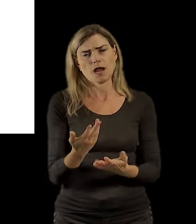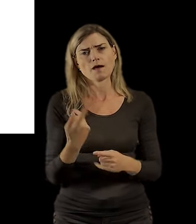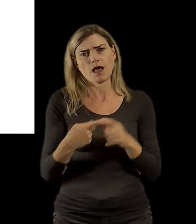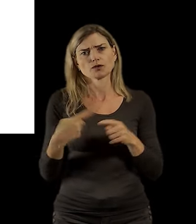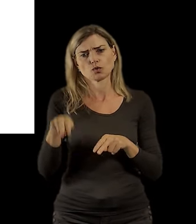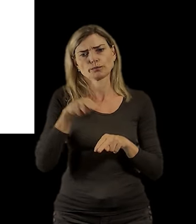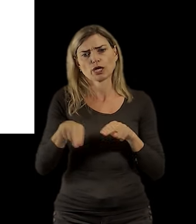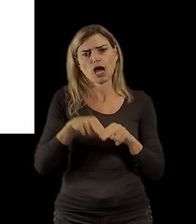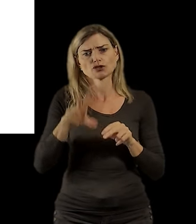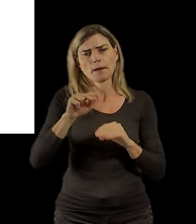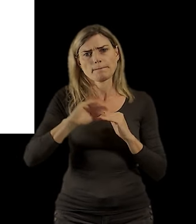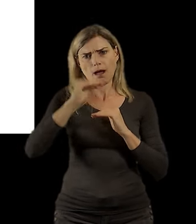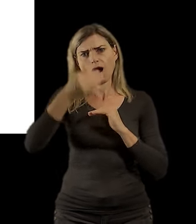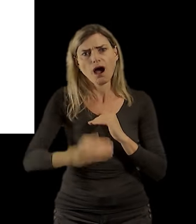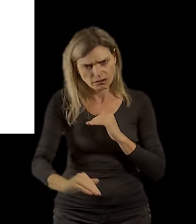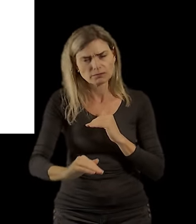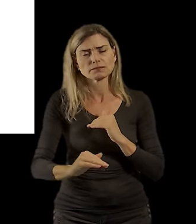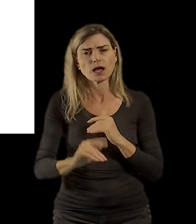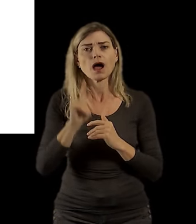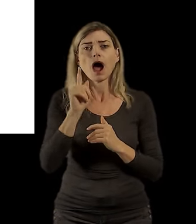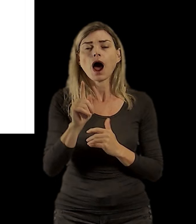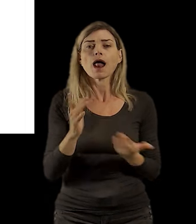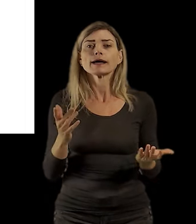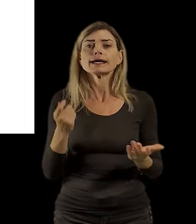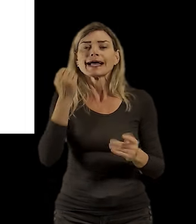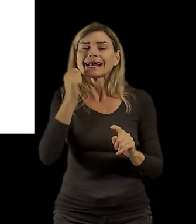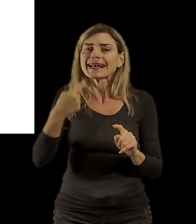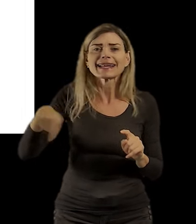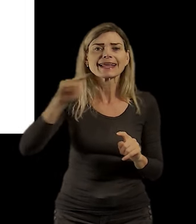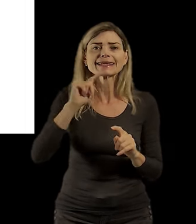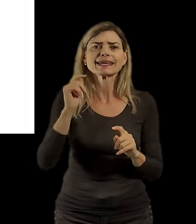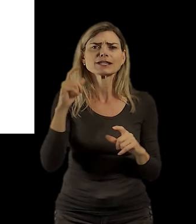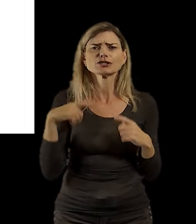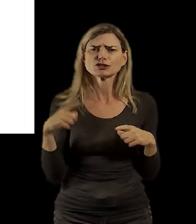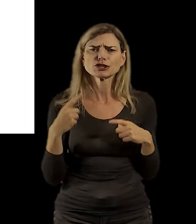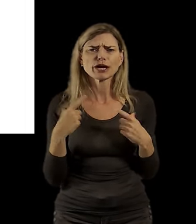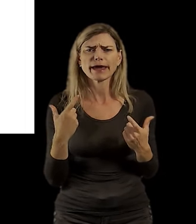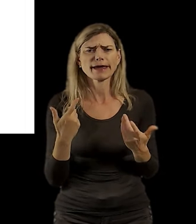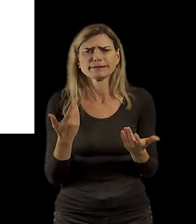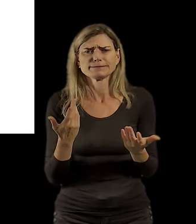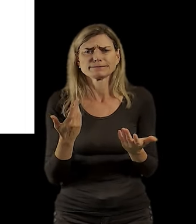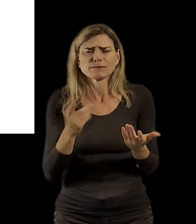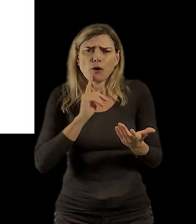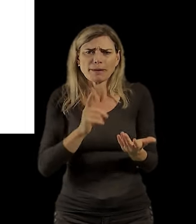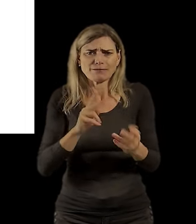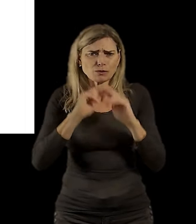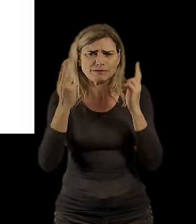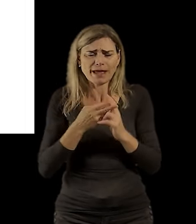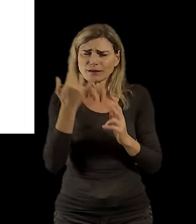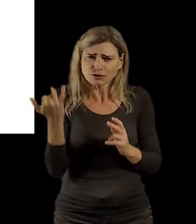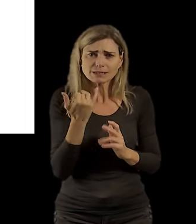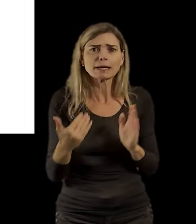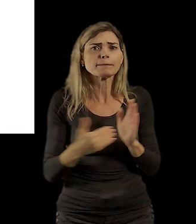No a samozřejmě každá, respektive žádná civilizace na světě, že opravdu žádná, se neobejde bez